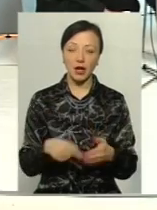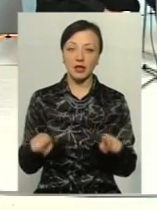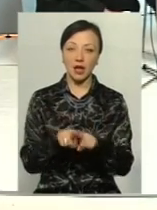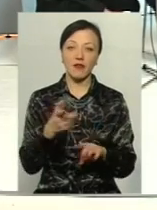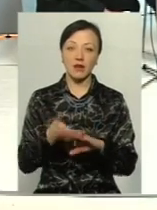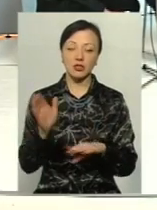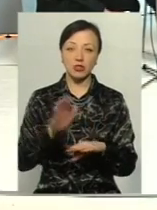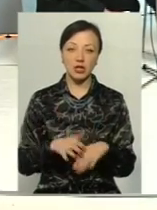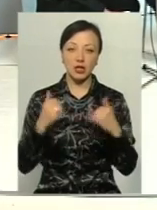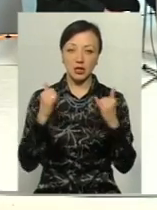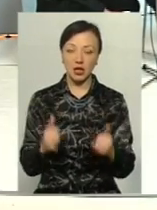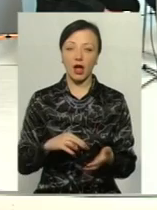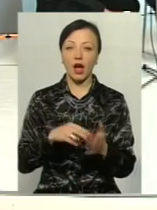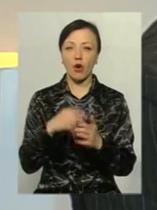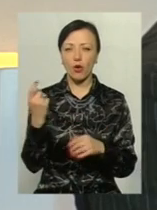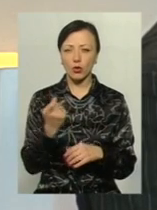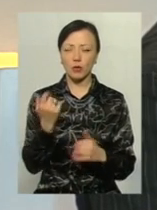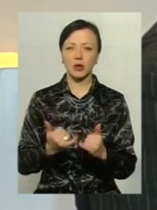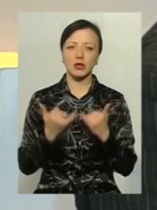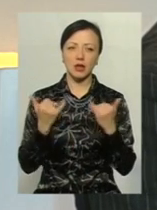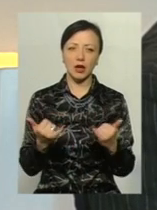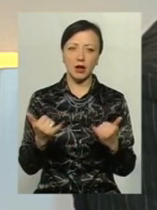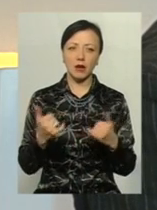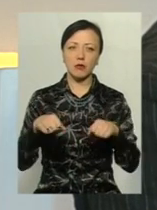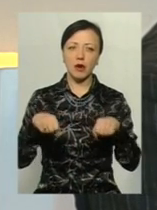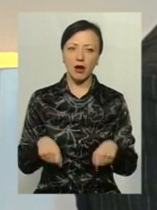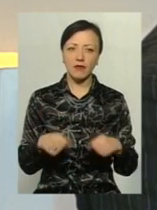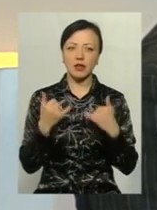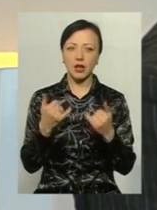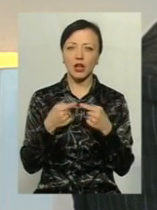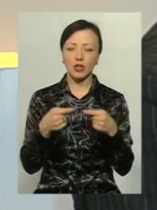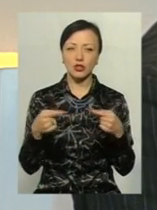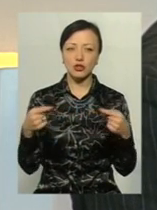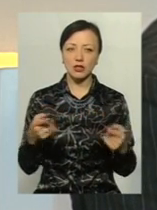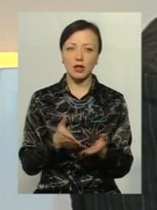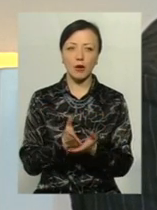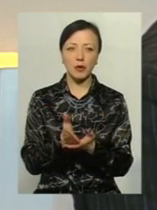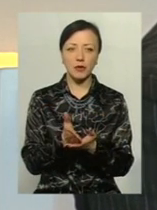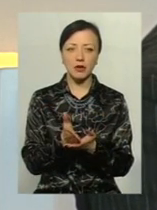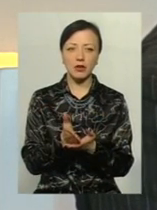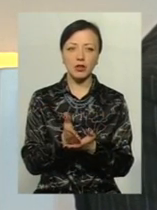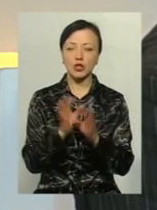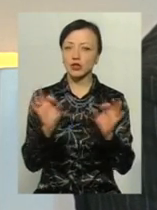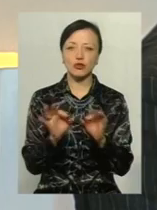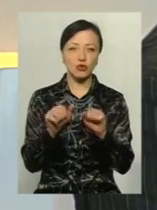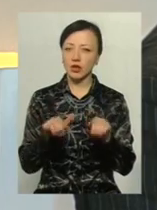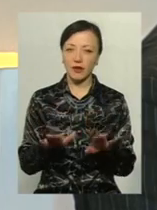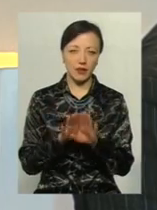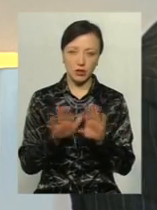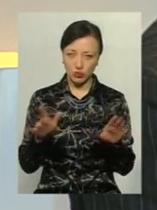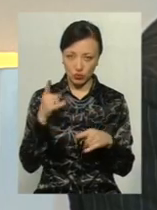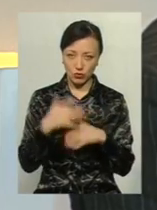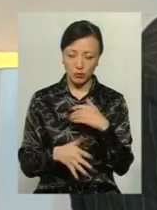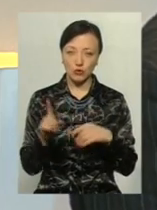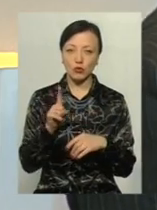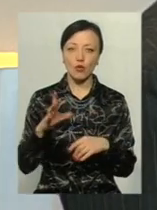важких для економіки, для права, інших таких напрямків, практично нічого не вирішувалося. Розуміти,